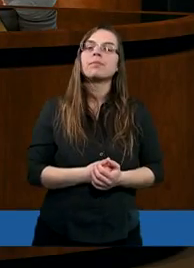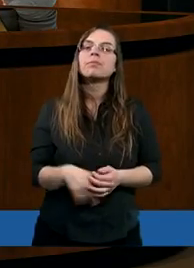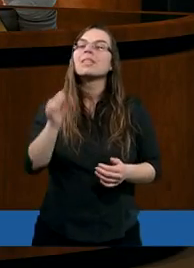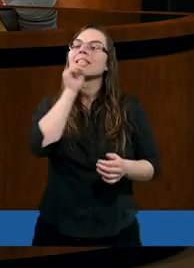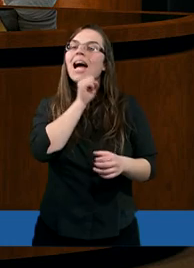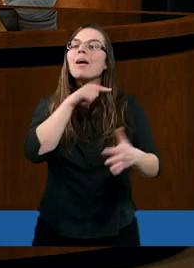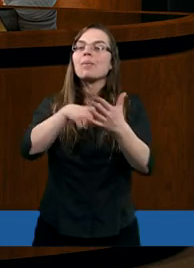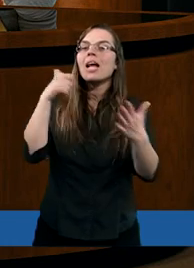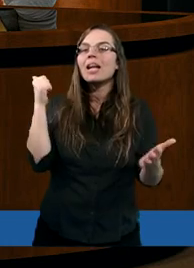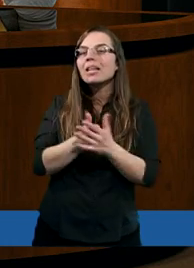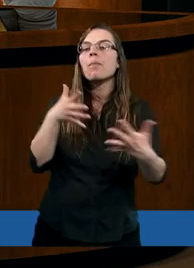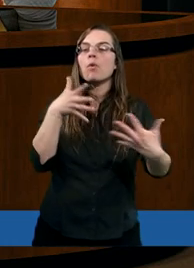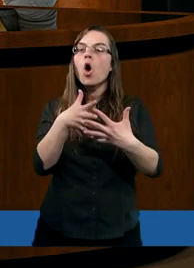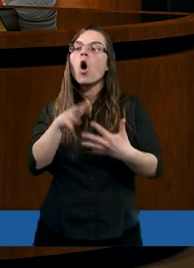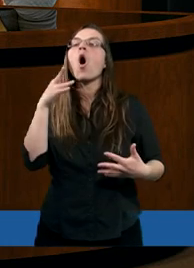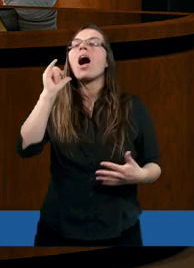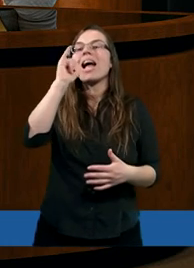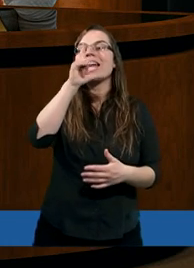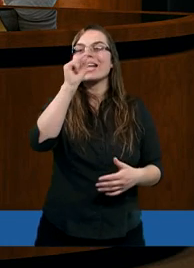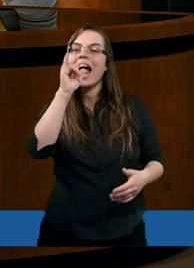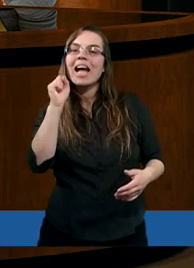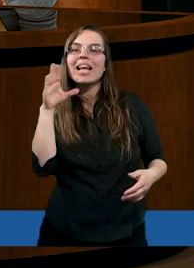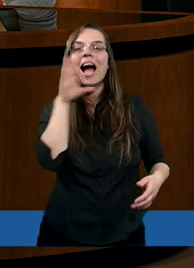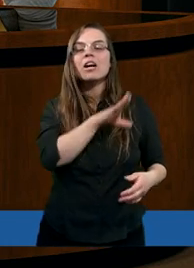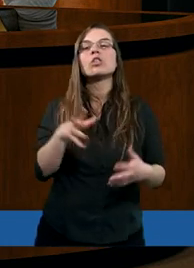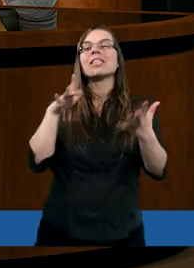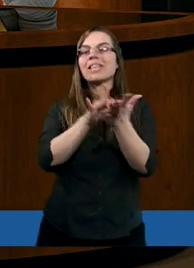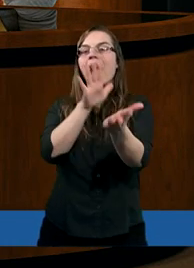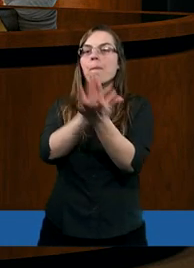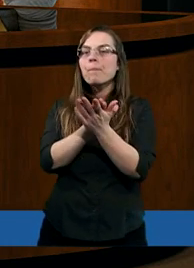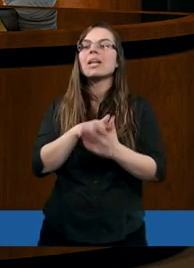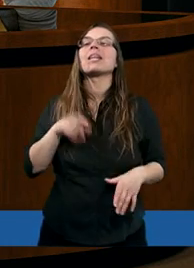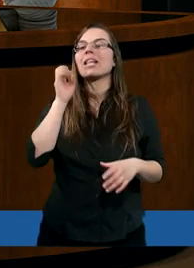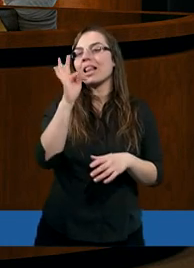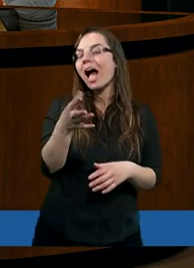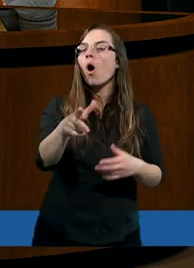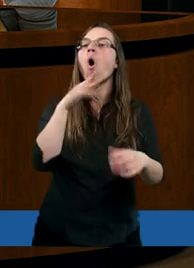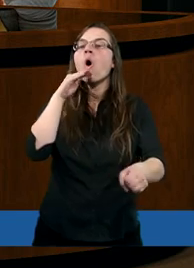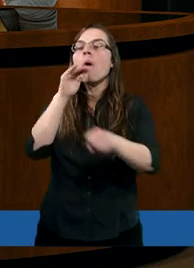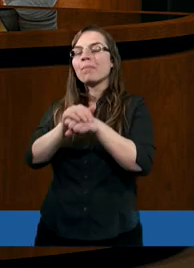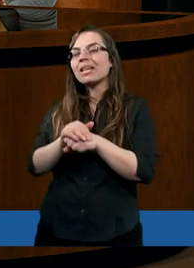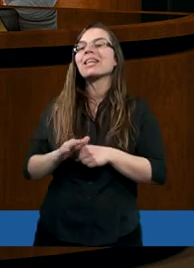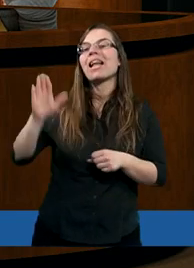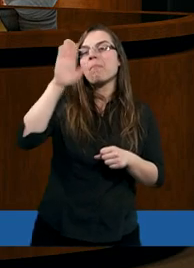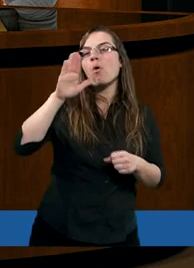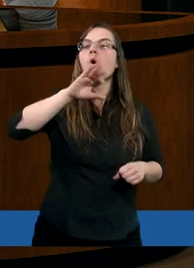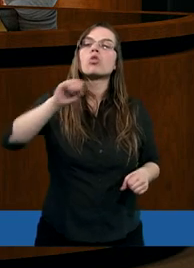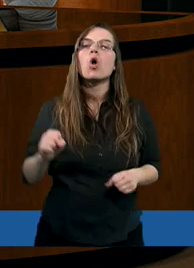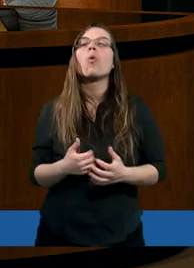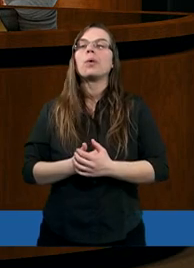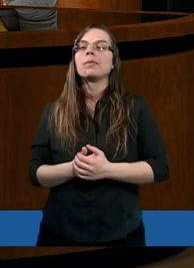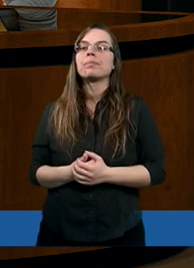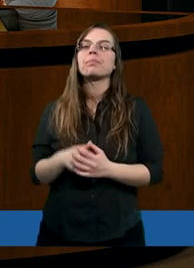W Starym Testamencie prorok Izajasz zapisał taką obietnicę Bożą,